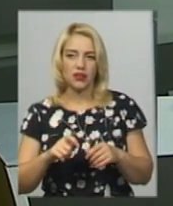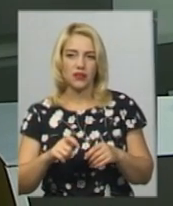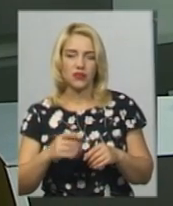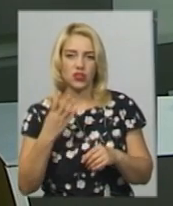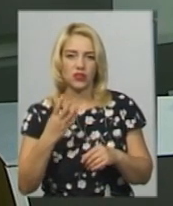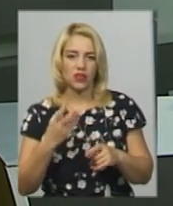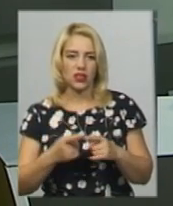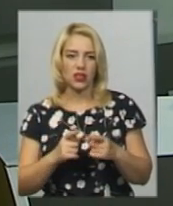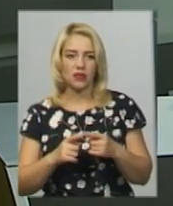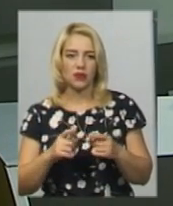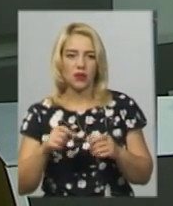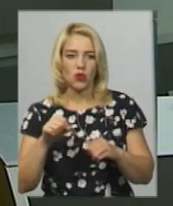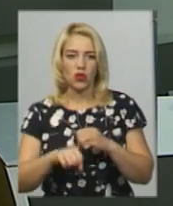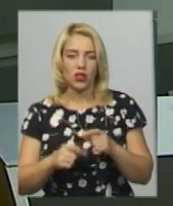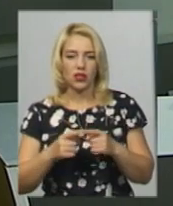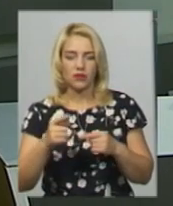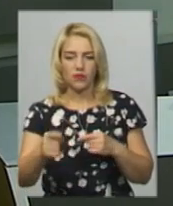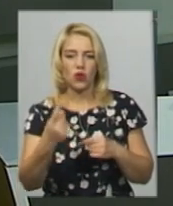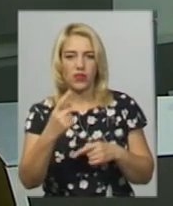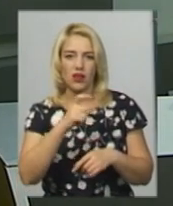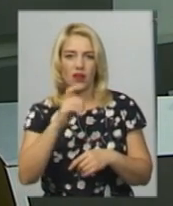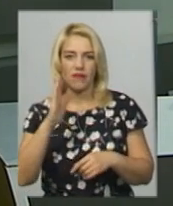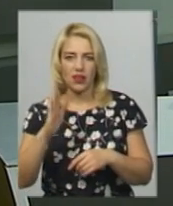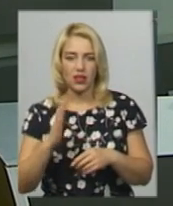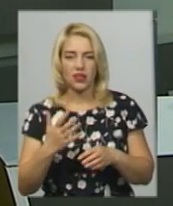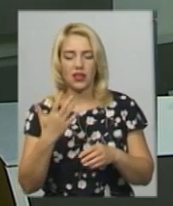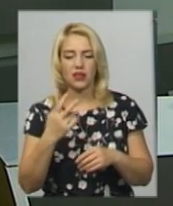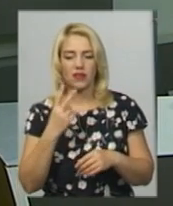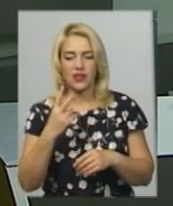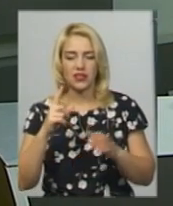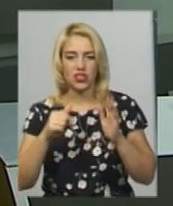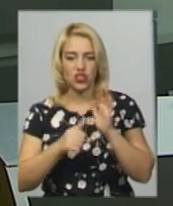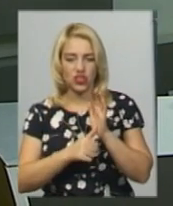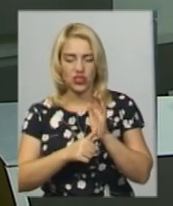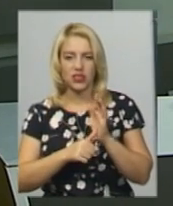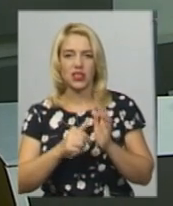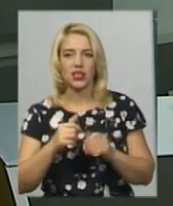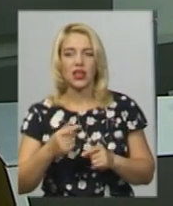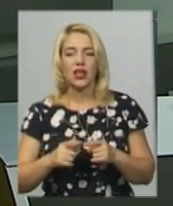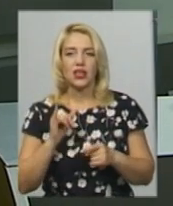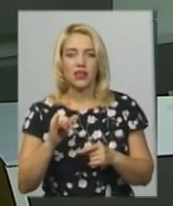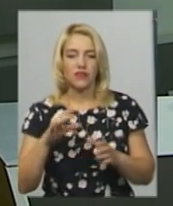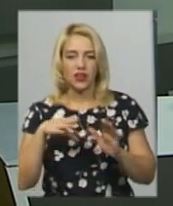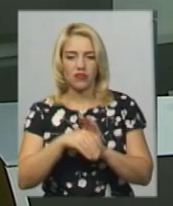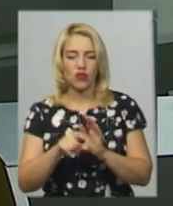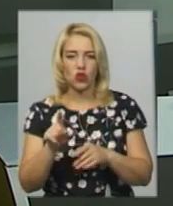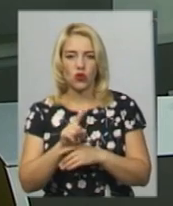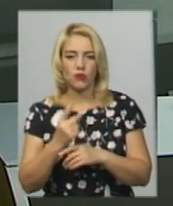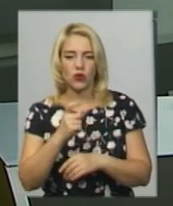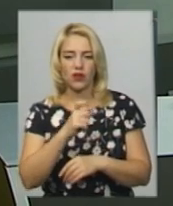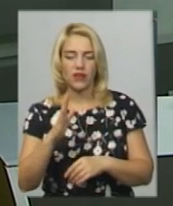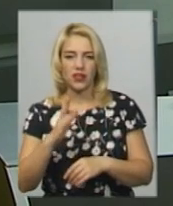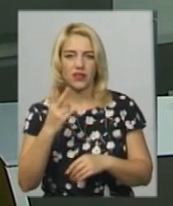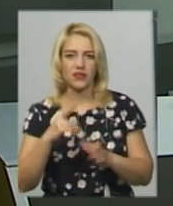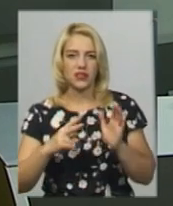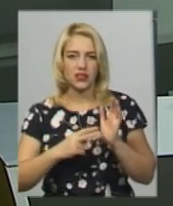-четвірці дистанцію 500 метрів за 1 хвилину 26,94 секунди та вклалися в норматив хвилина 27